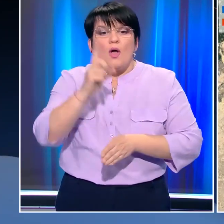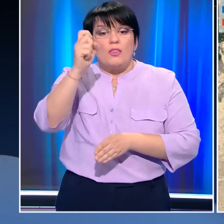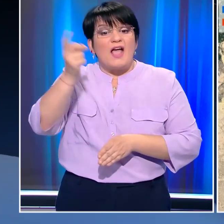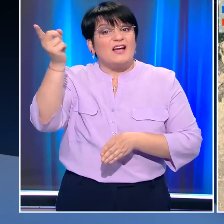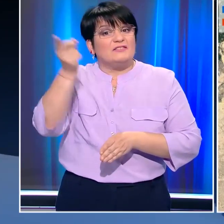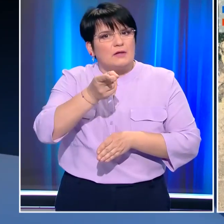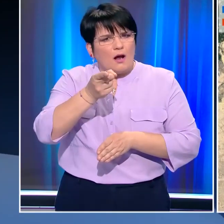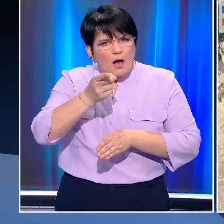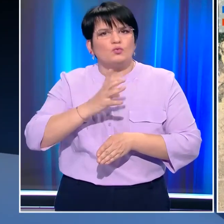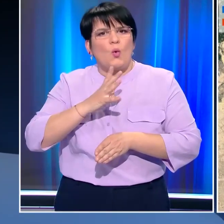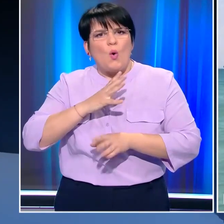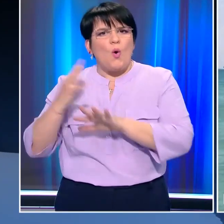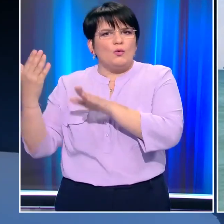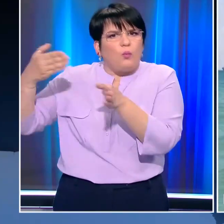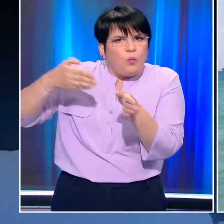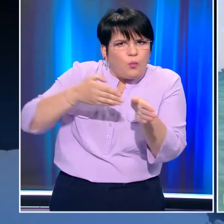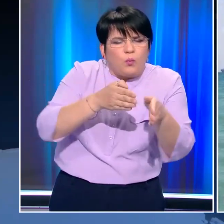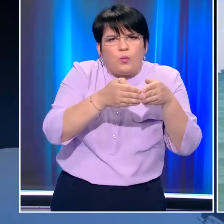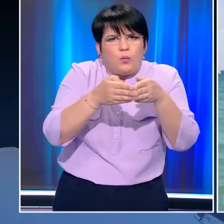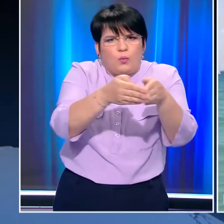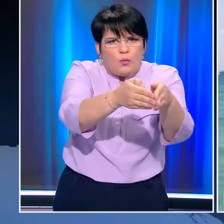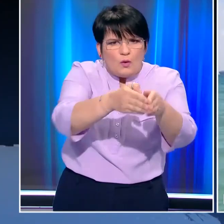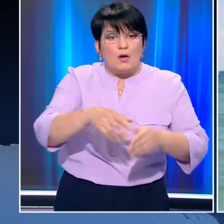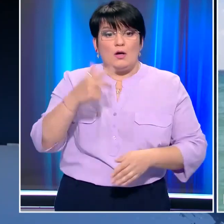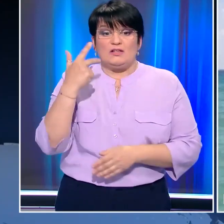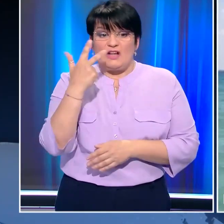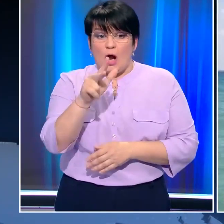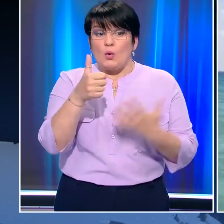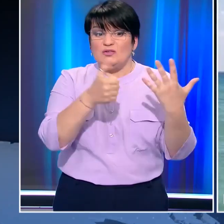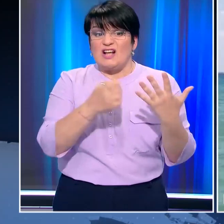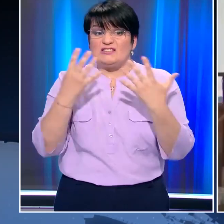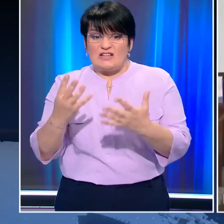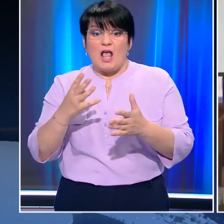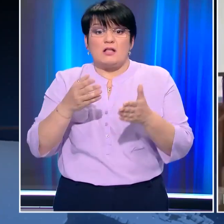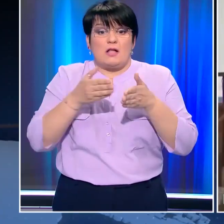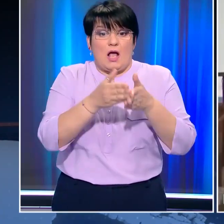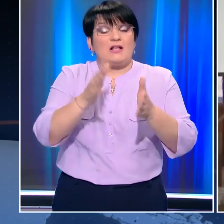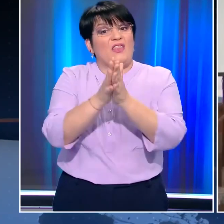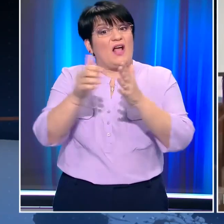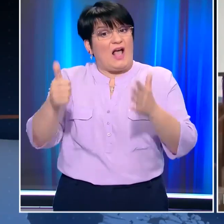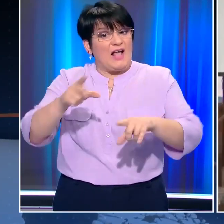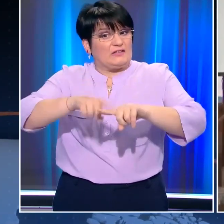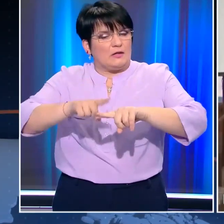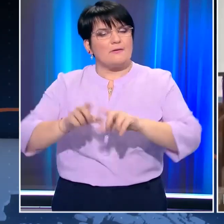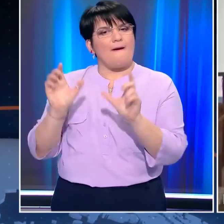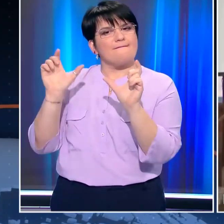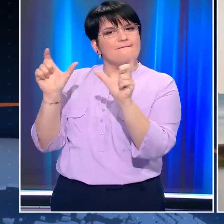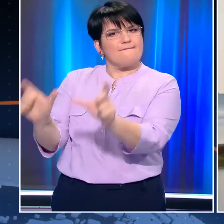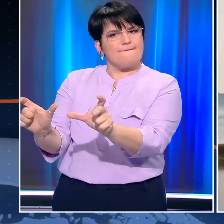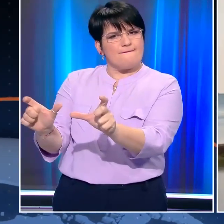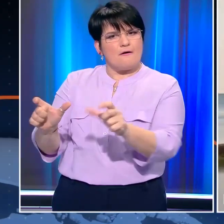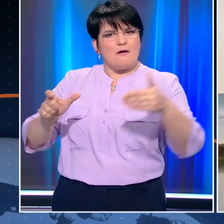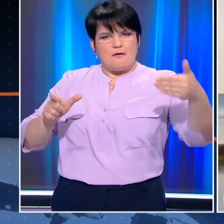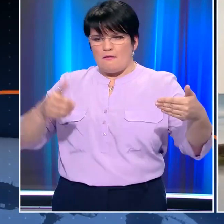% του διεθνούς θαλάσσιο εμπορίου. Τουλάχιστον 369 άλλα πλοία, ανάμεσα στα οποία και 16 ελληνικά παρέμεναν εγκλουβισμένα και στις